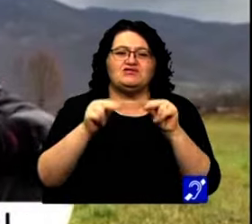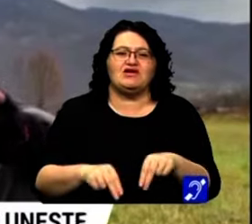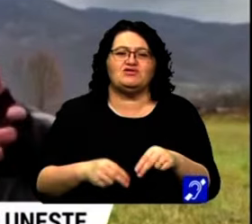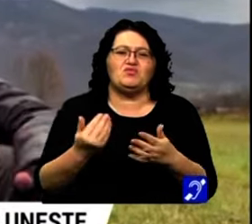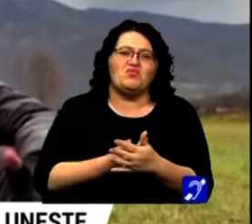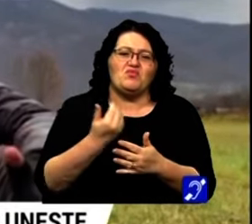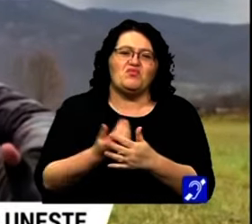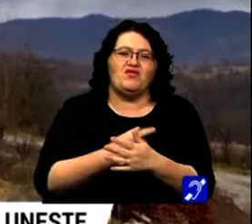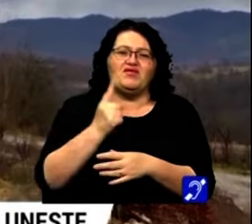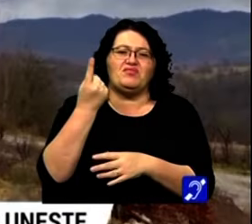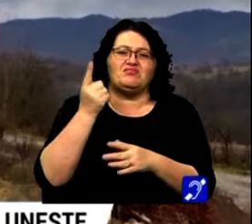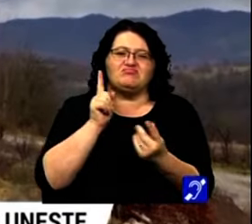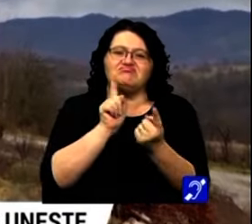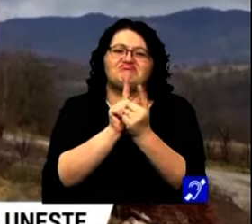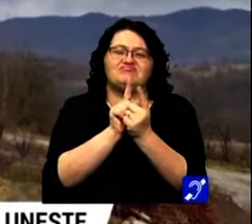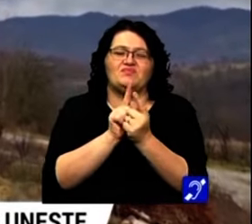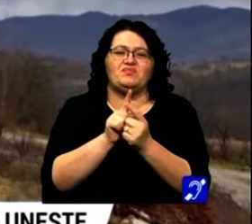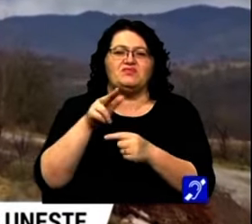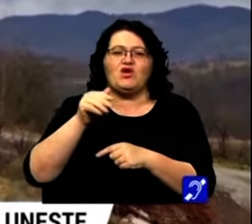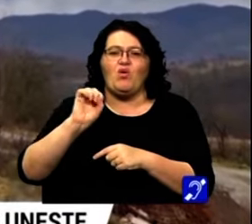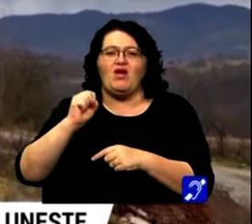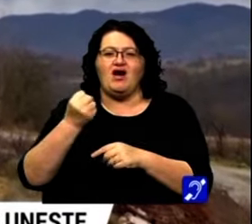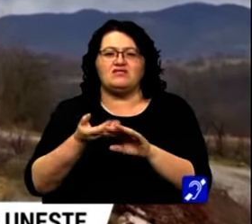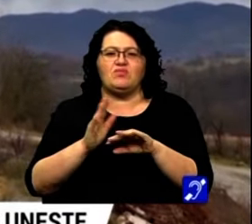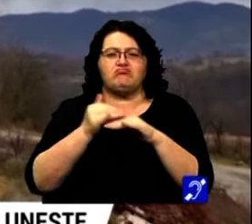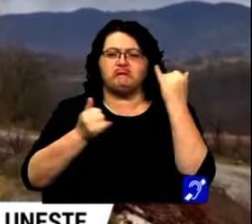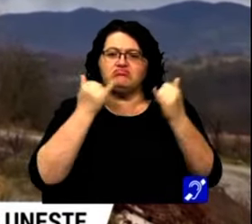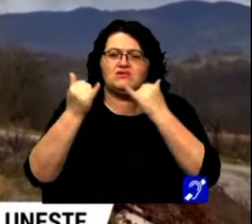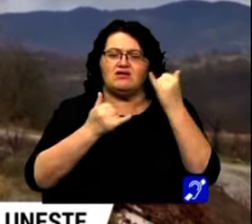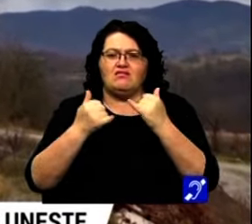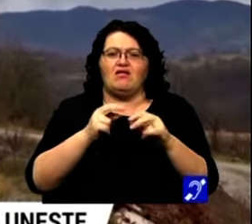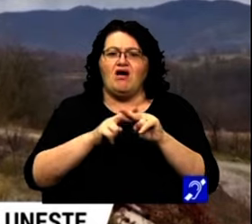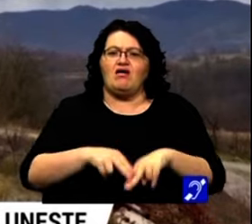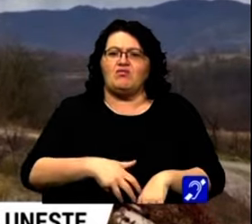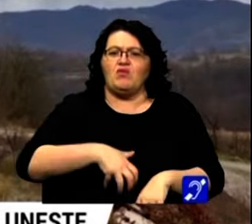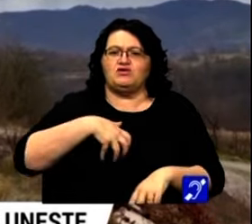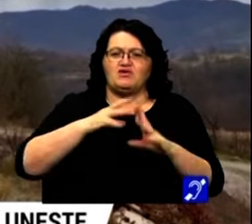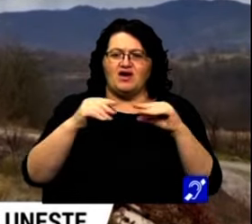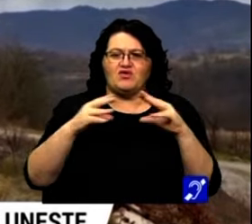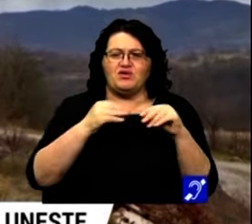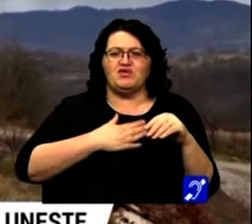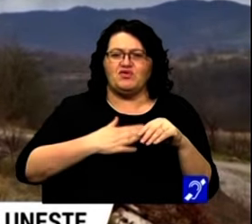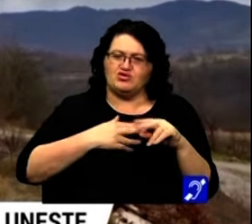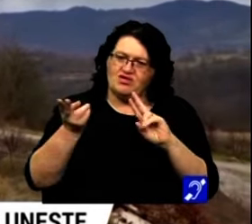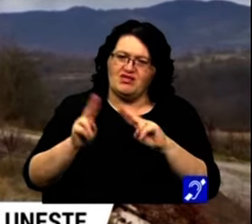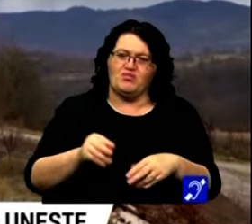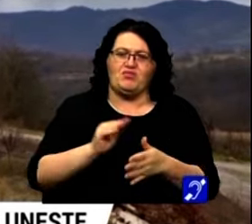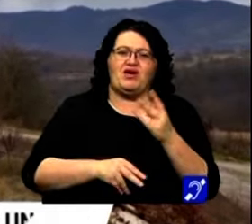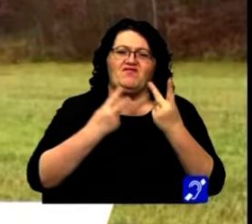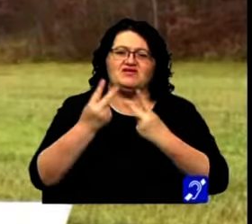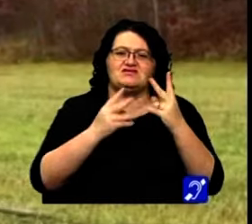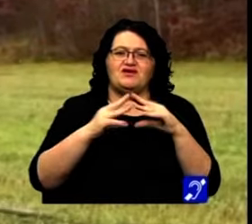poviștile de la prima mână. Nicolaas a călătorit în foarte multe țări, a rămas impresionat de România și dorește să revină aici.